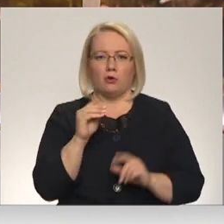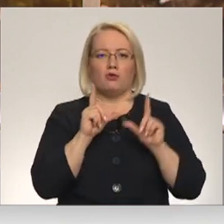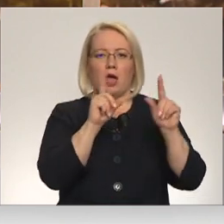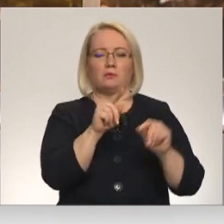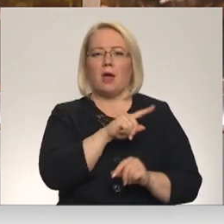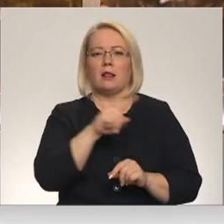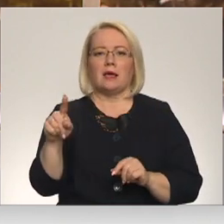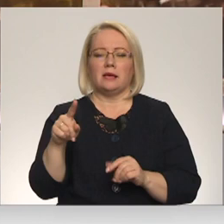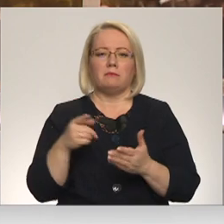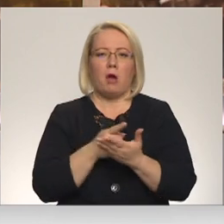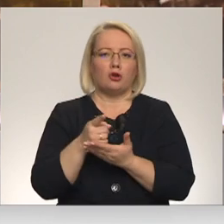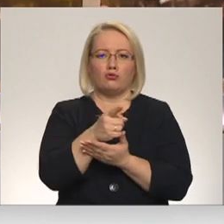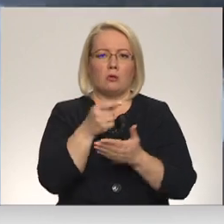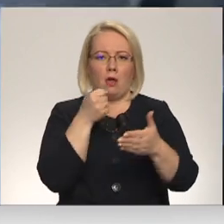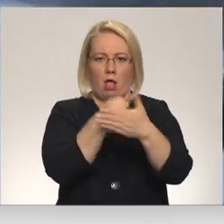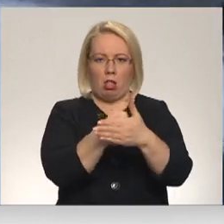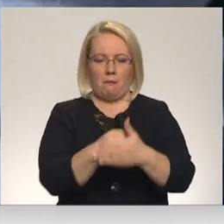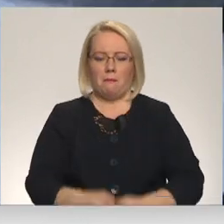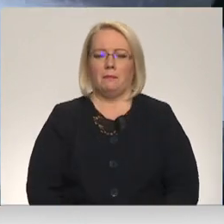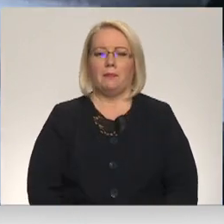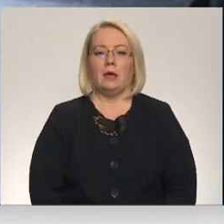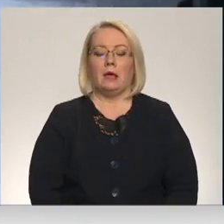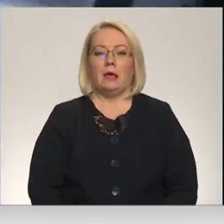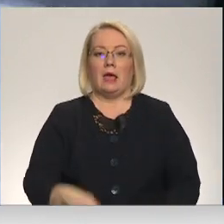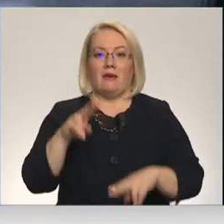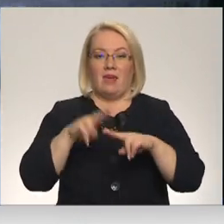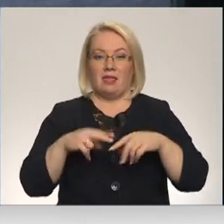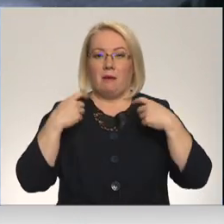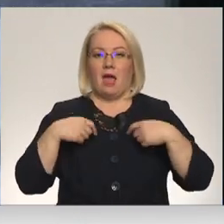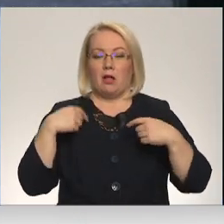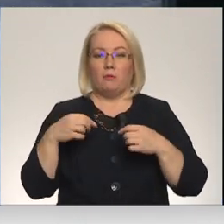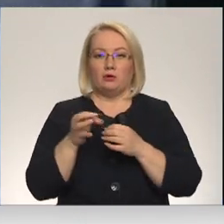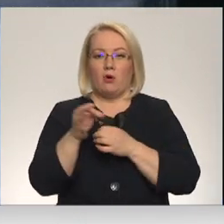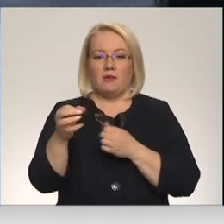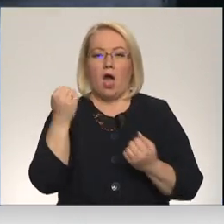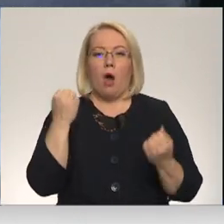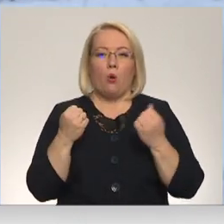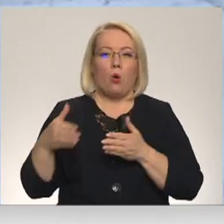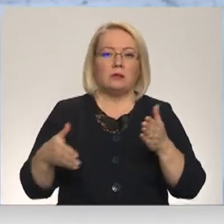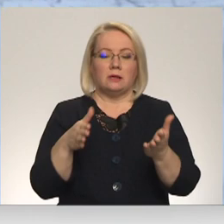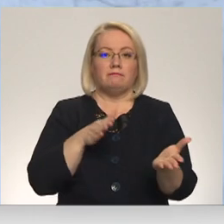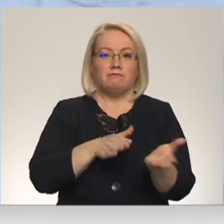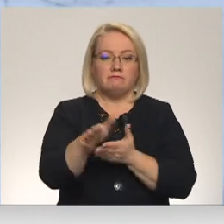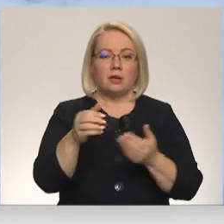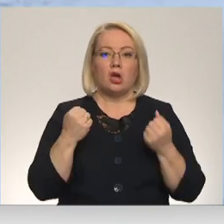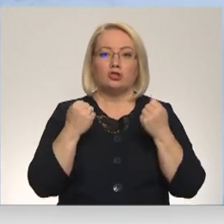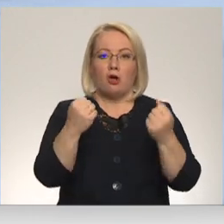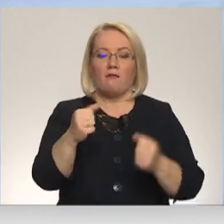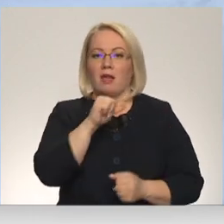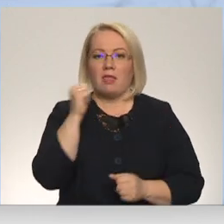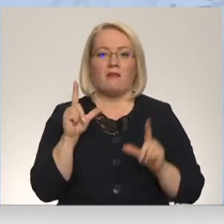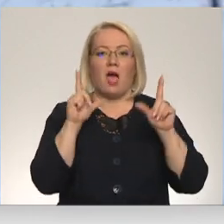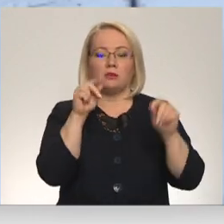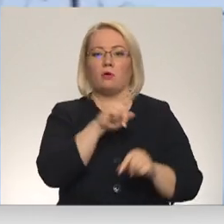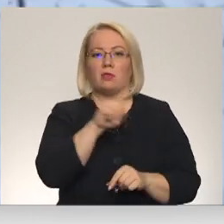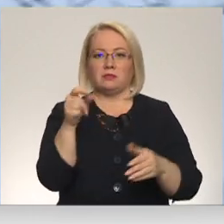līdz maršrutu galām. Vietām Jākapels novadā autoceļi ir tik slidani, ka šoferi nespēja nokļūt gala